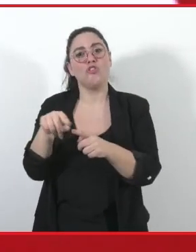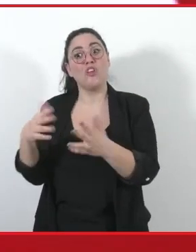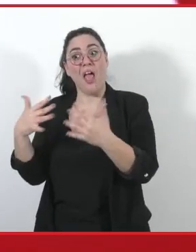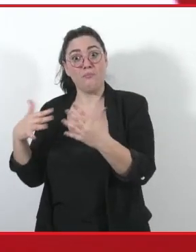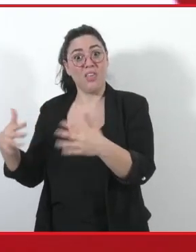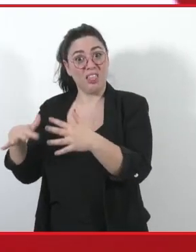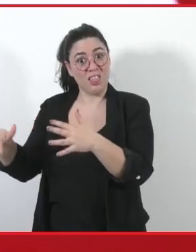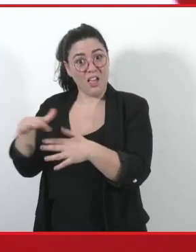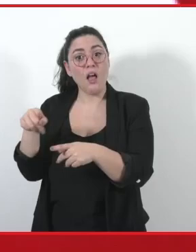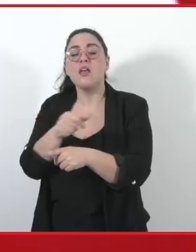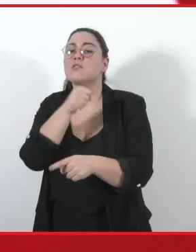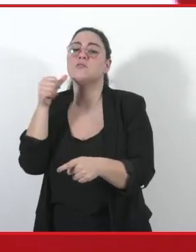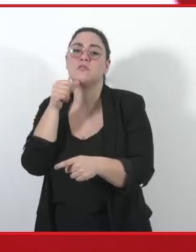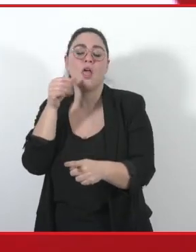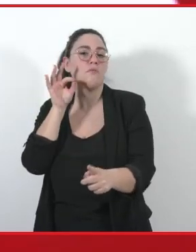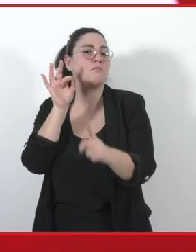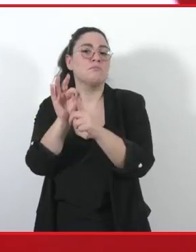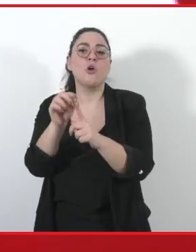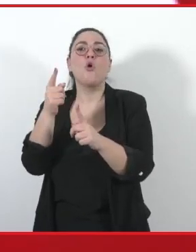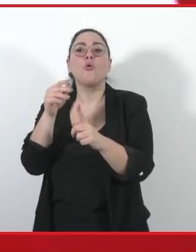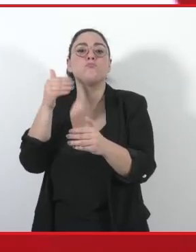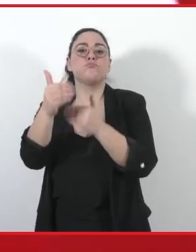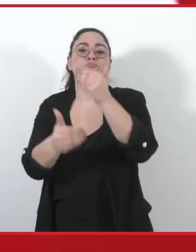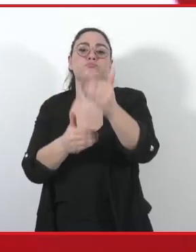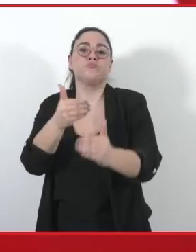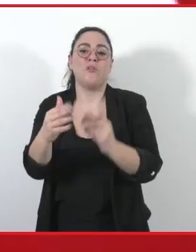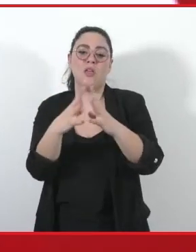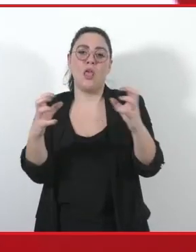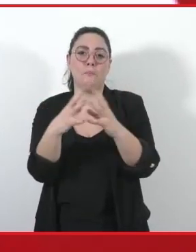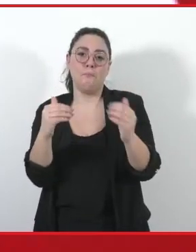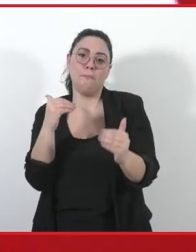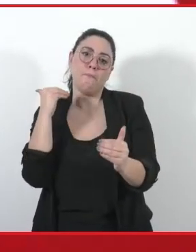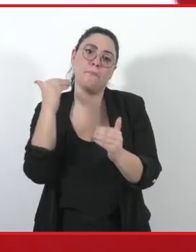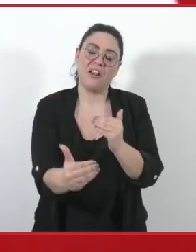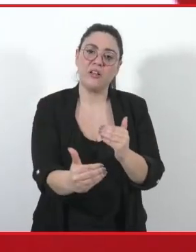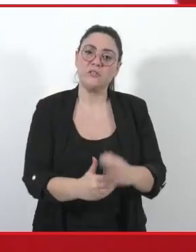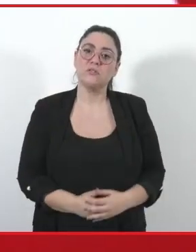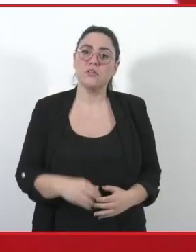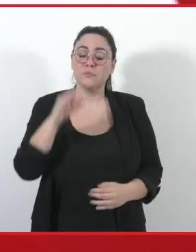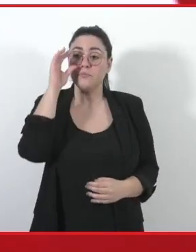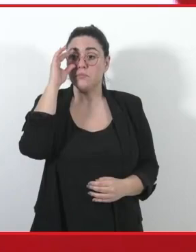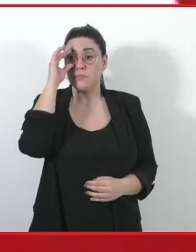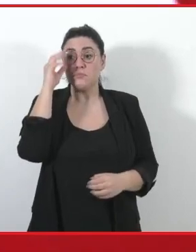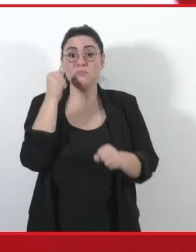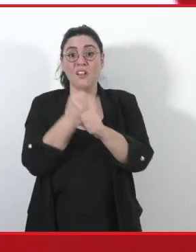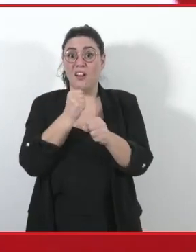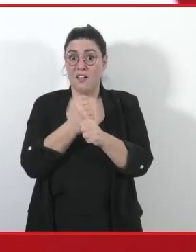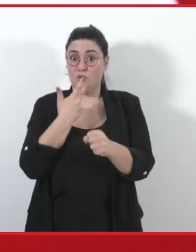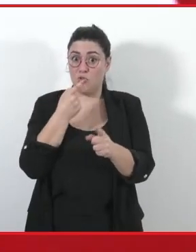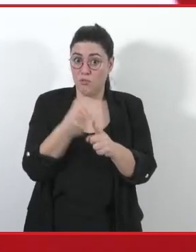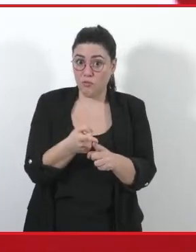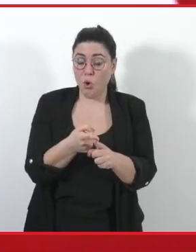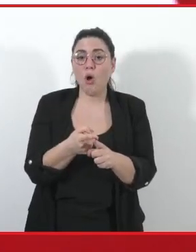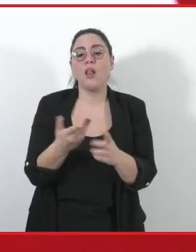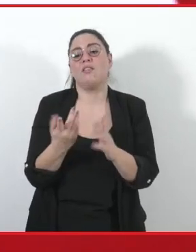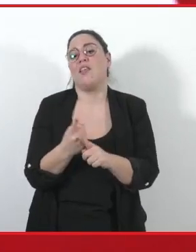abbiamo assolutamente bisogno per far avanzare le nostre imprese. E per lavorare ed evitare quel sistema di appalti e